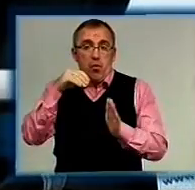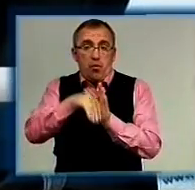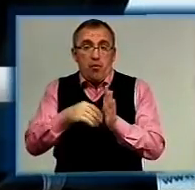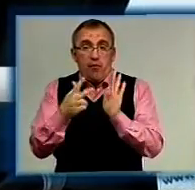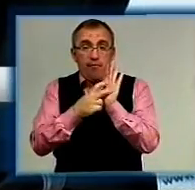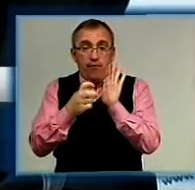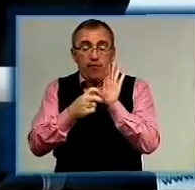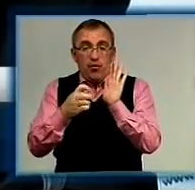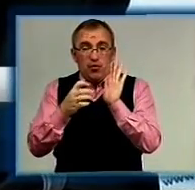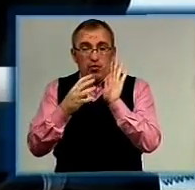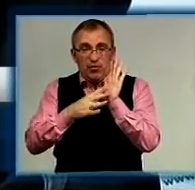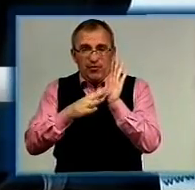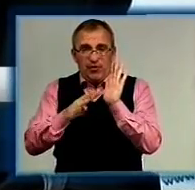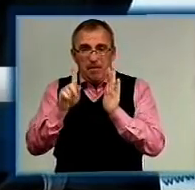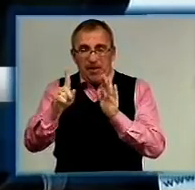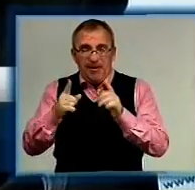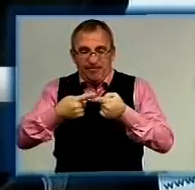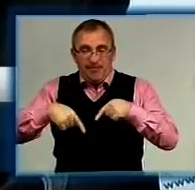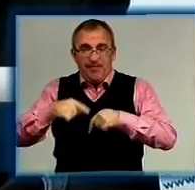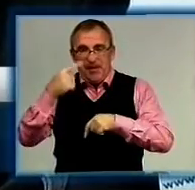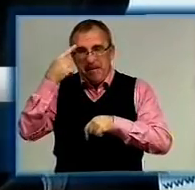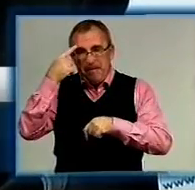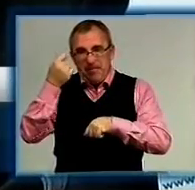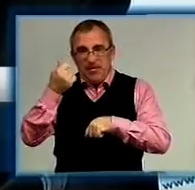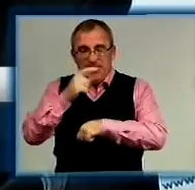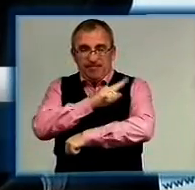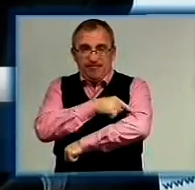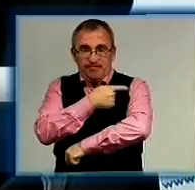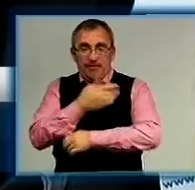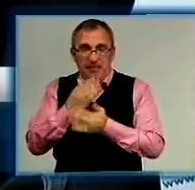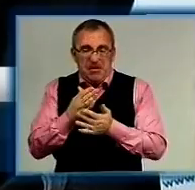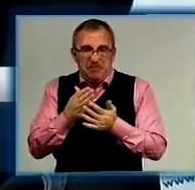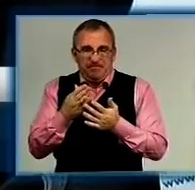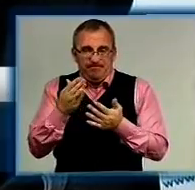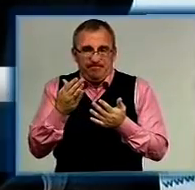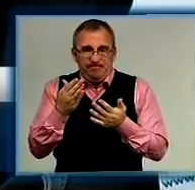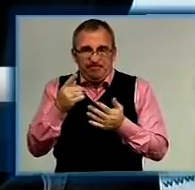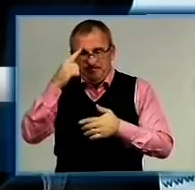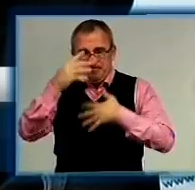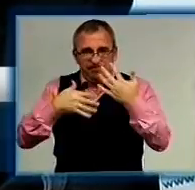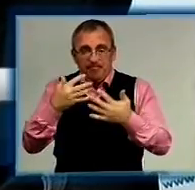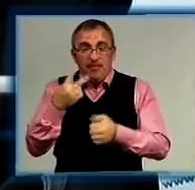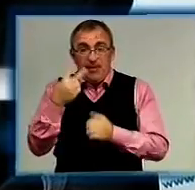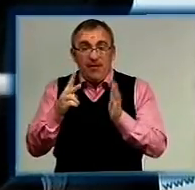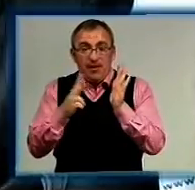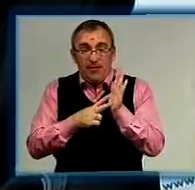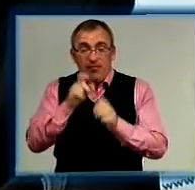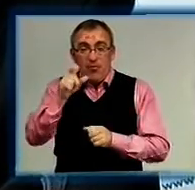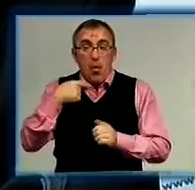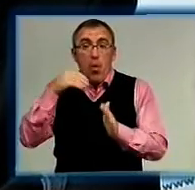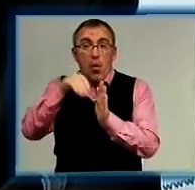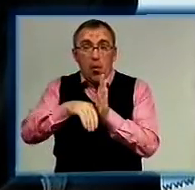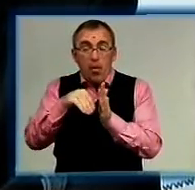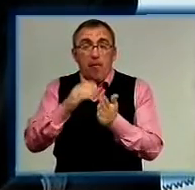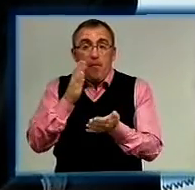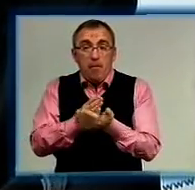891 дільниці це психіатрична лікарня. Такий є маленький казус. саме, там всього 27 чоловік голосуючих,